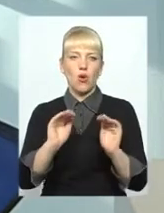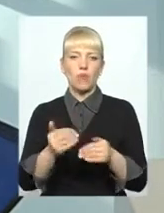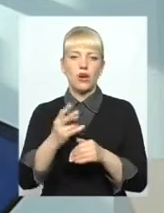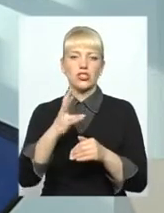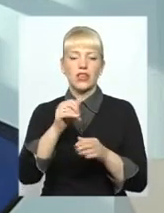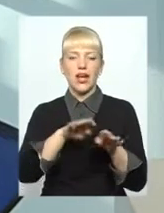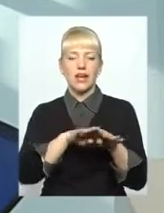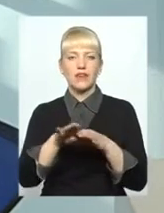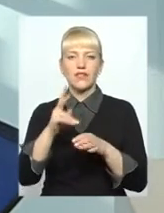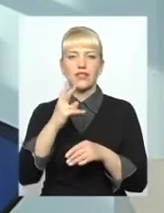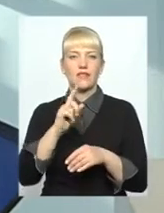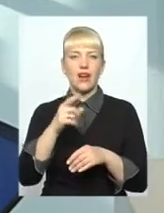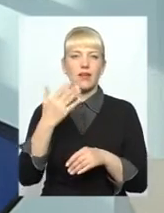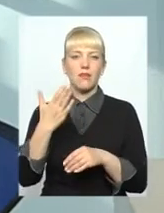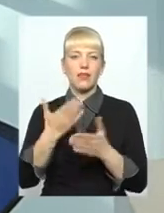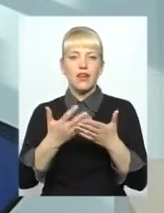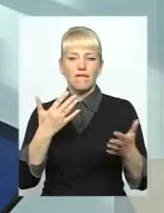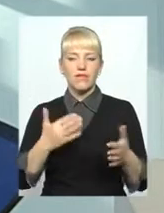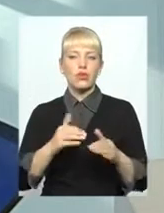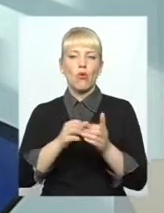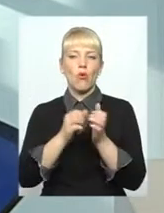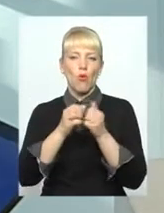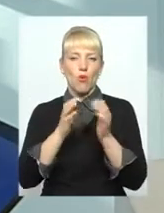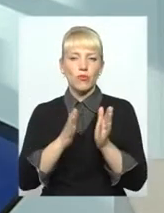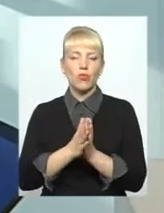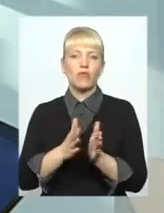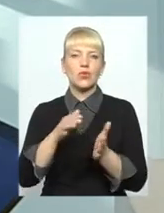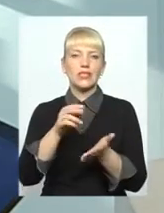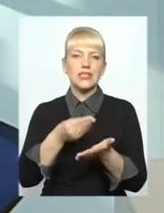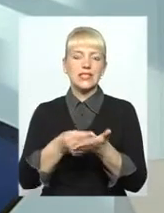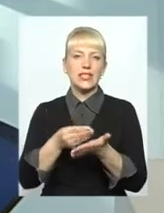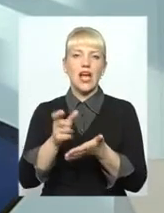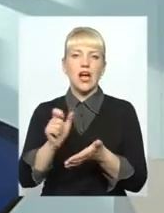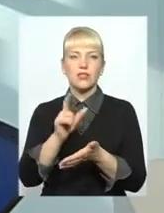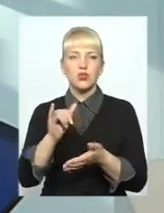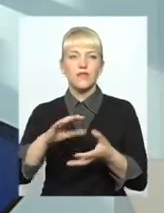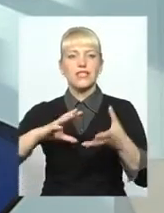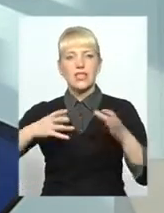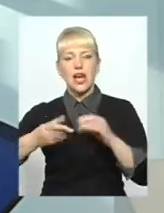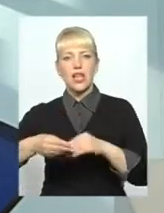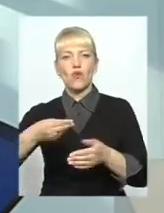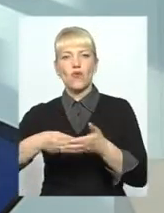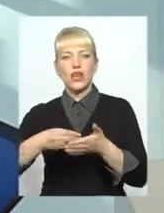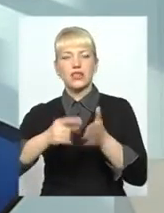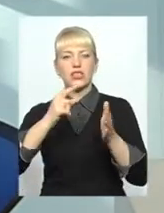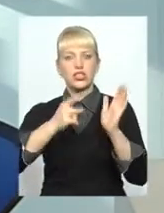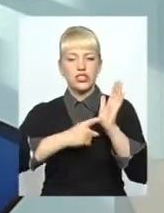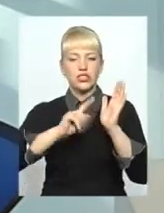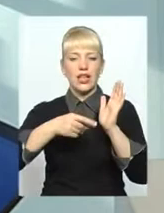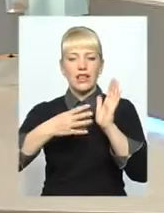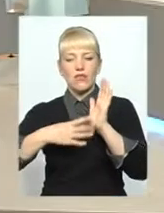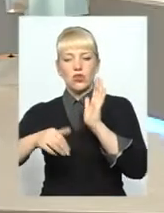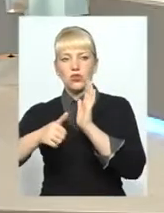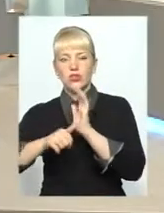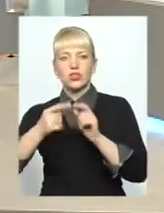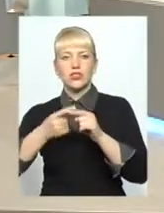,5% від оптової ціни газа. Тобто в загальної вартості в 6,96 це складає